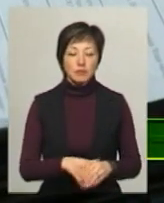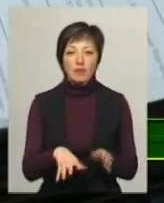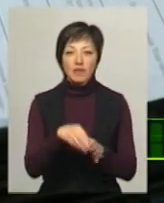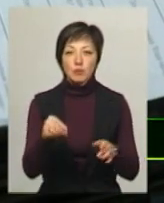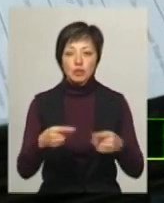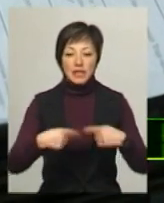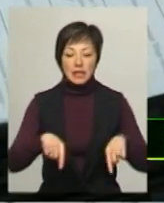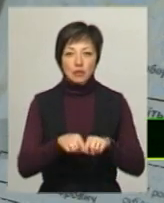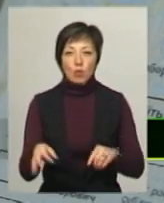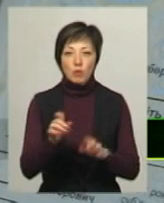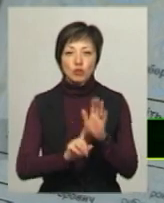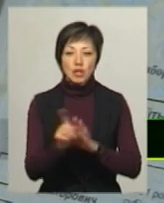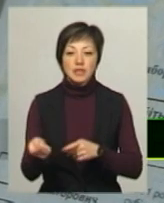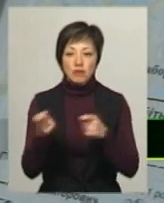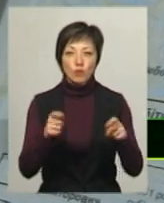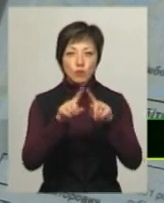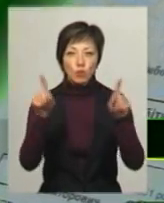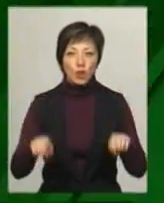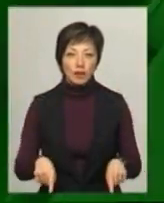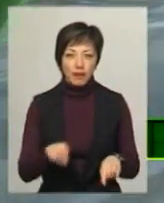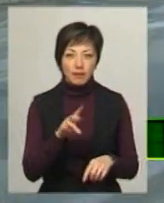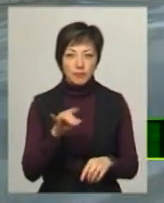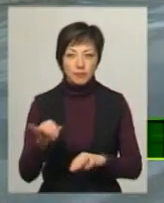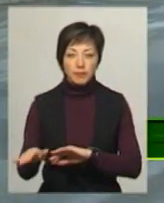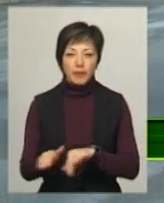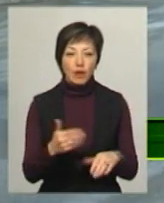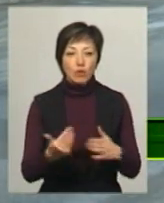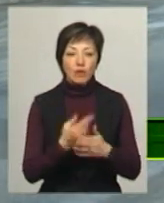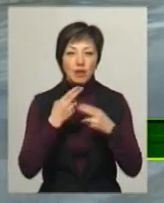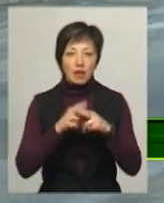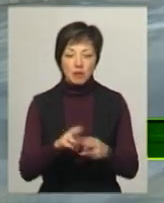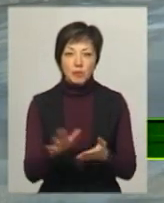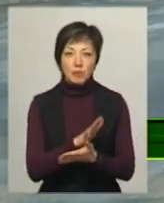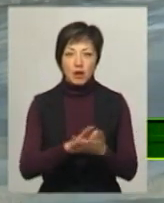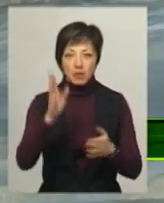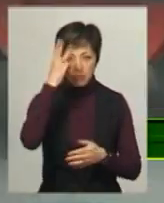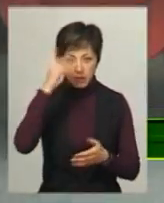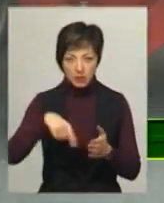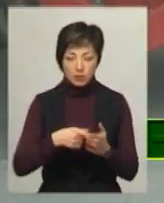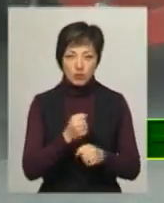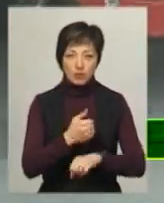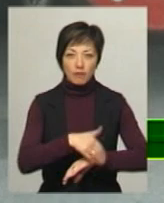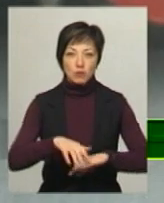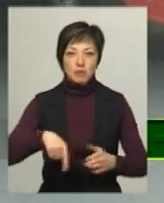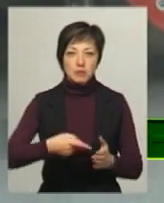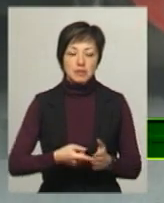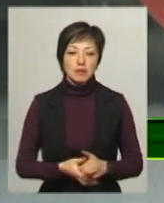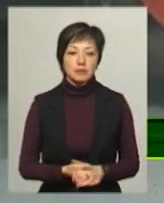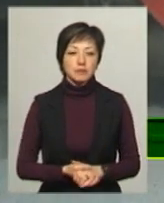виборчій дільниці області почали завозити бюлетені. Нова техніка для прибирання Хмельницького працює на вулицях міста.